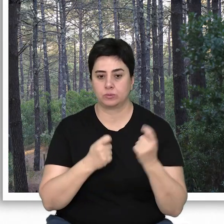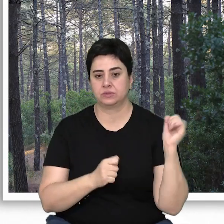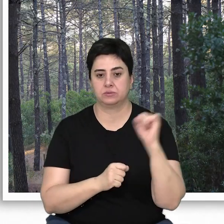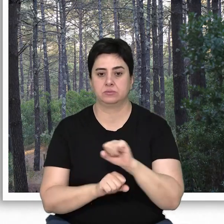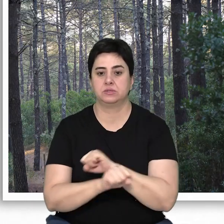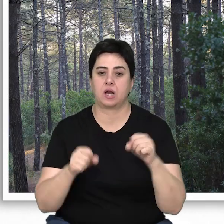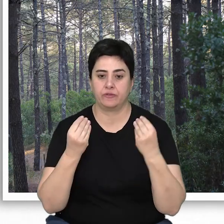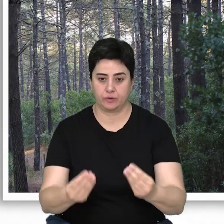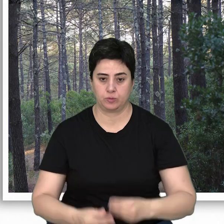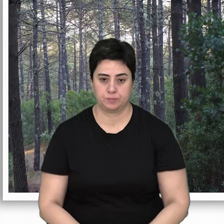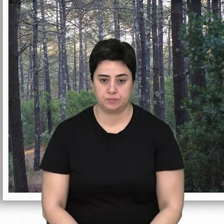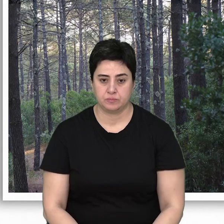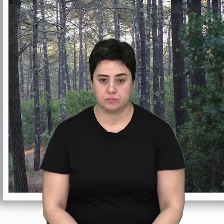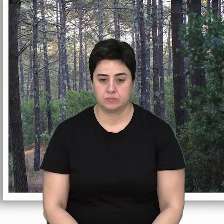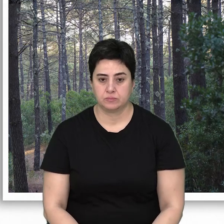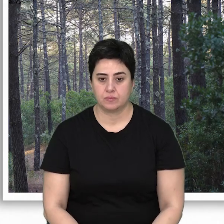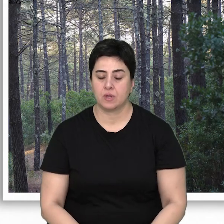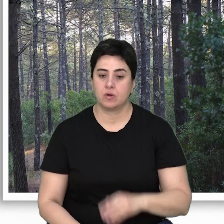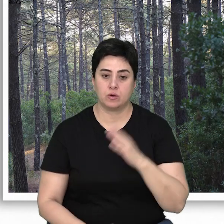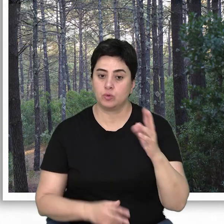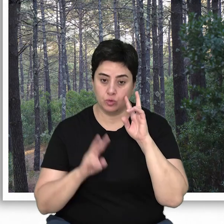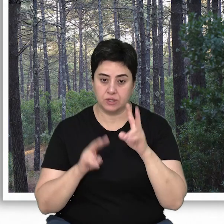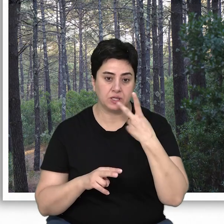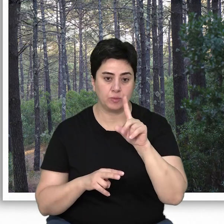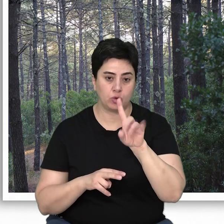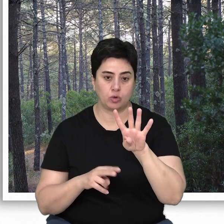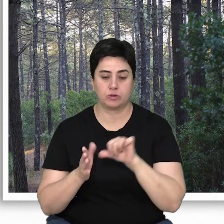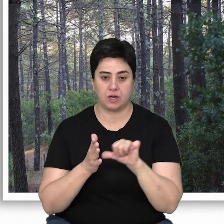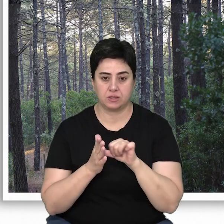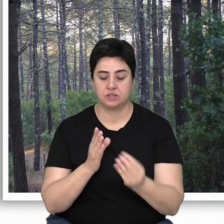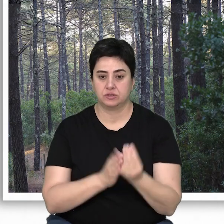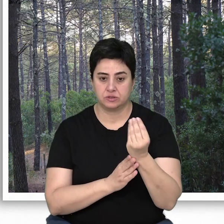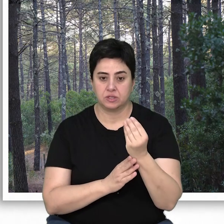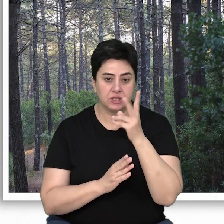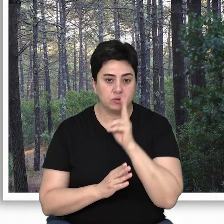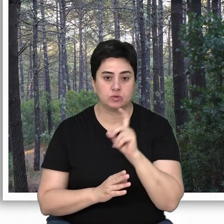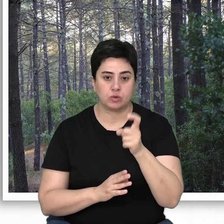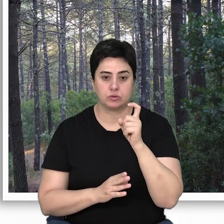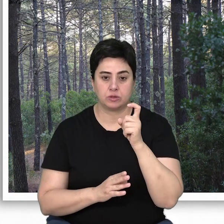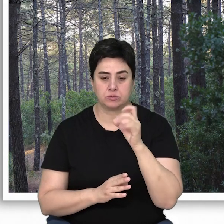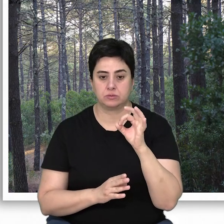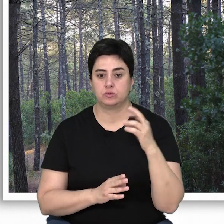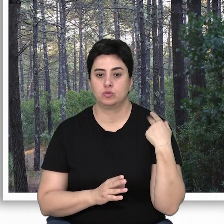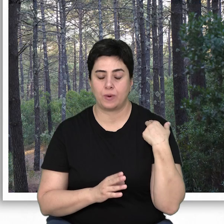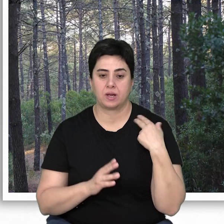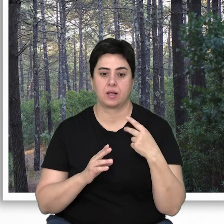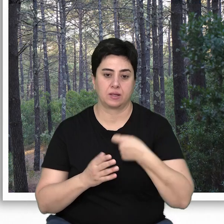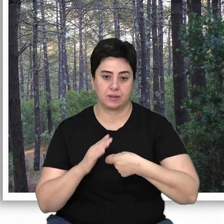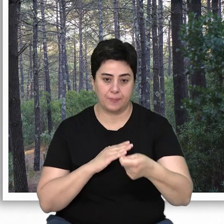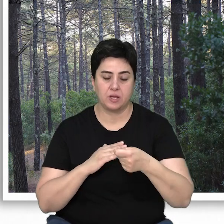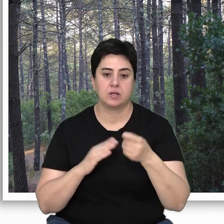uygulamalarıdır denilmektedir. Öte yandan 2014 yılında çıkarılan 299 numaralı